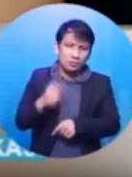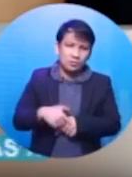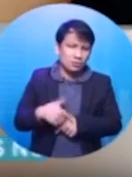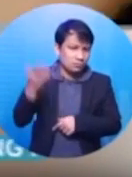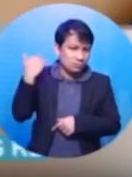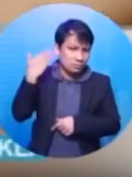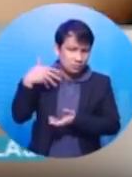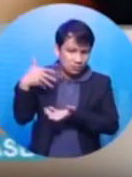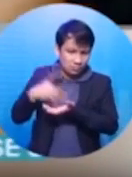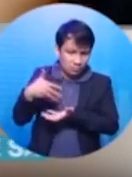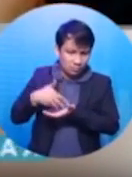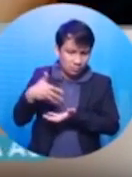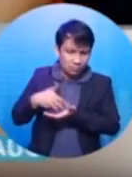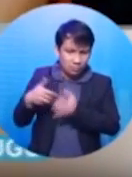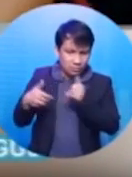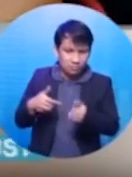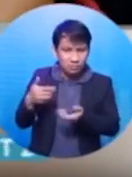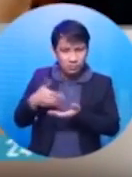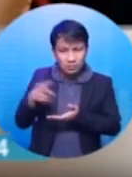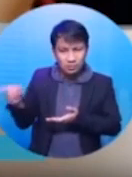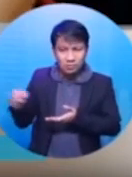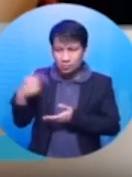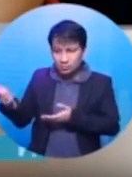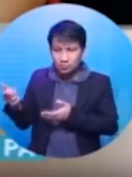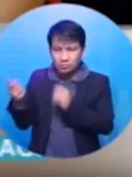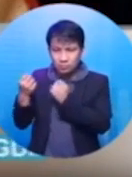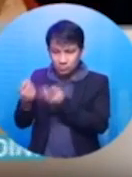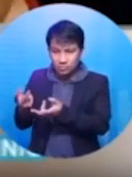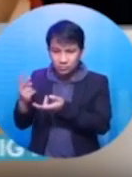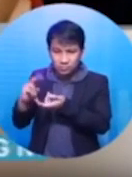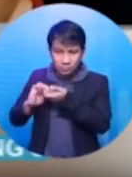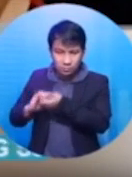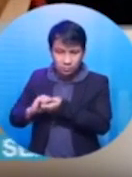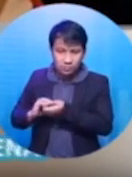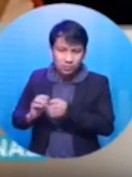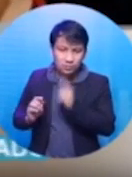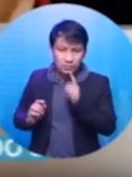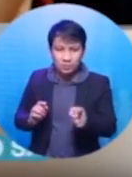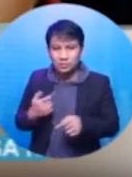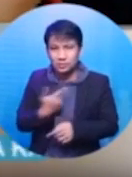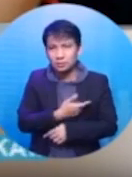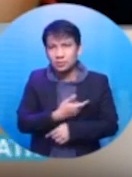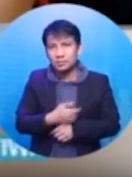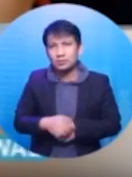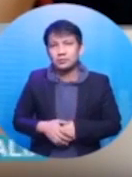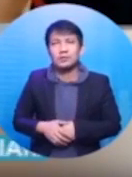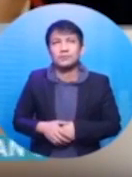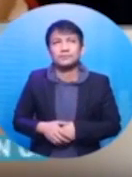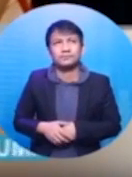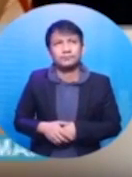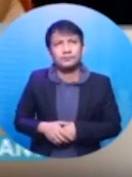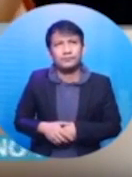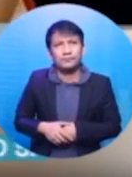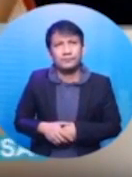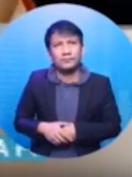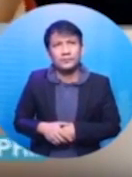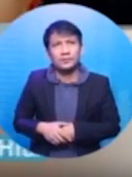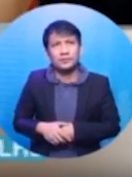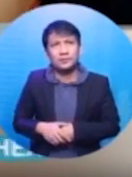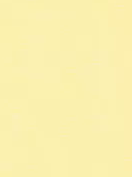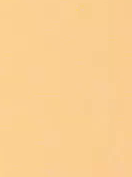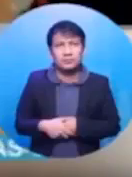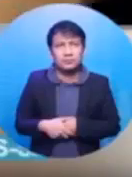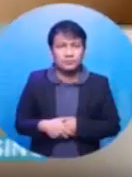pinag-aral lang, nagpag-aral po sa akin yung kinakasama mo ngayon. Pero sa totoo lang, may natatanggap nga po siyang purpose sa akin nun eh.